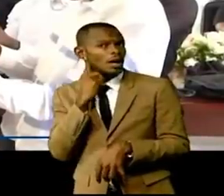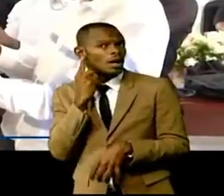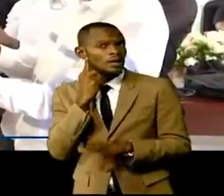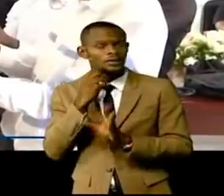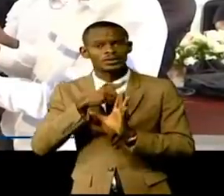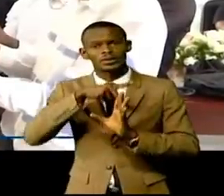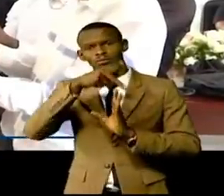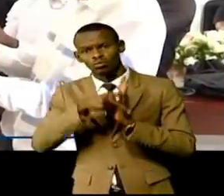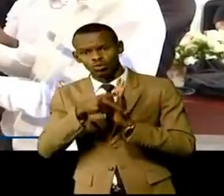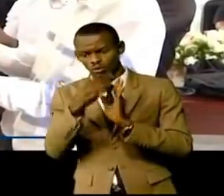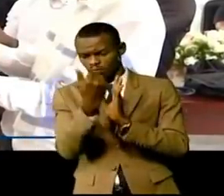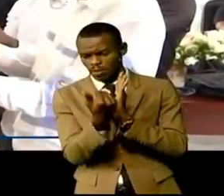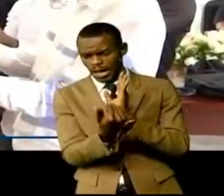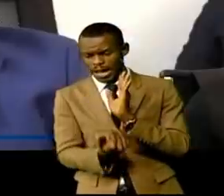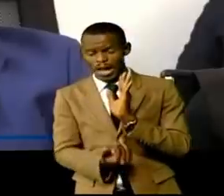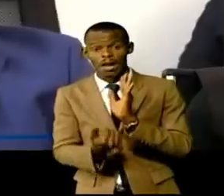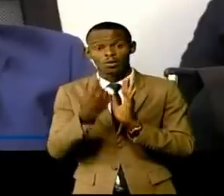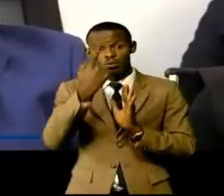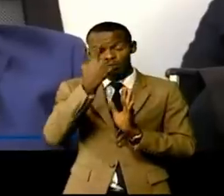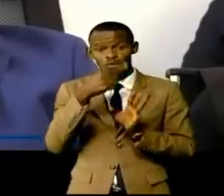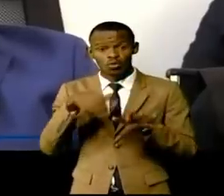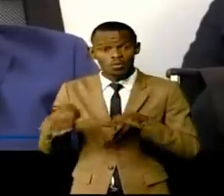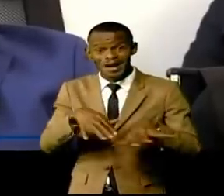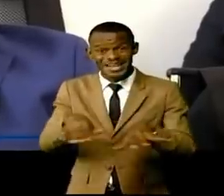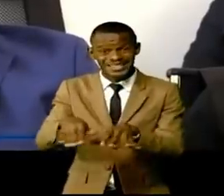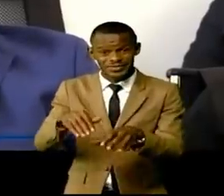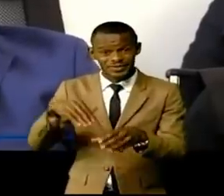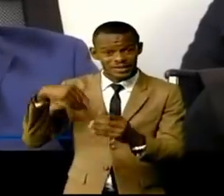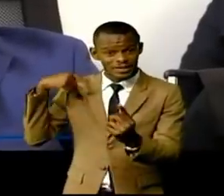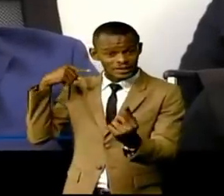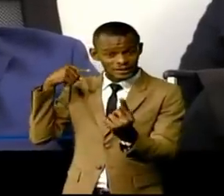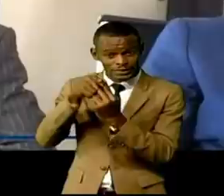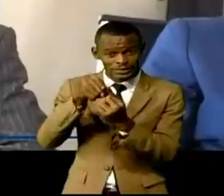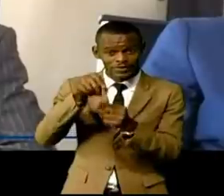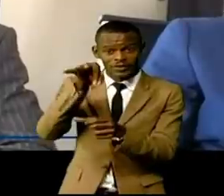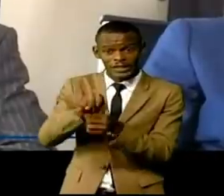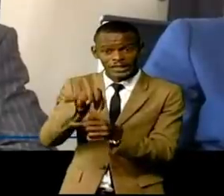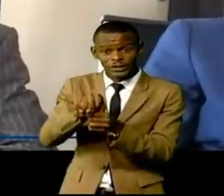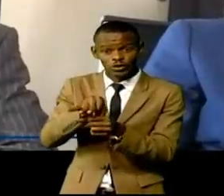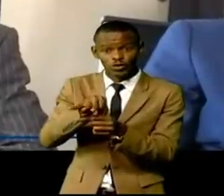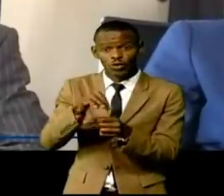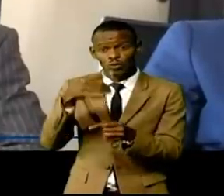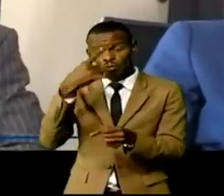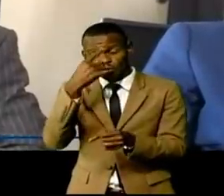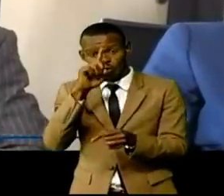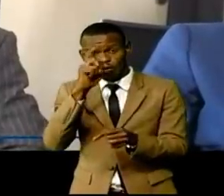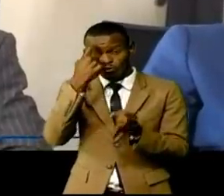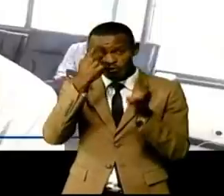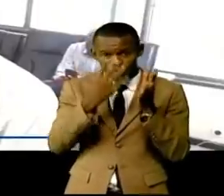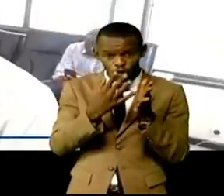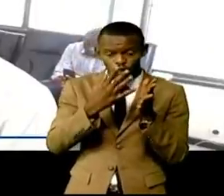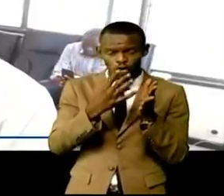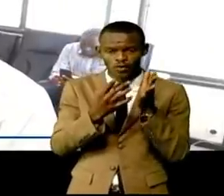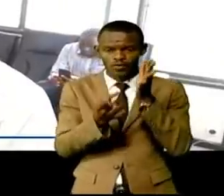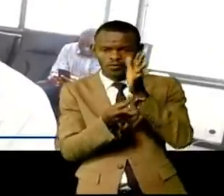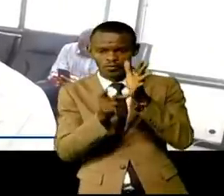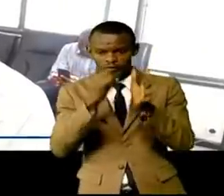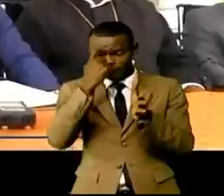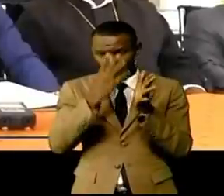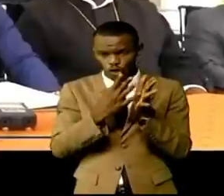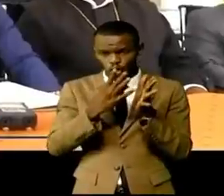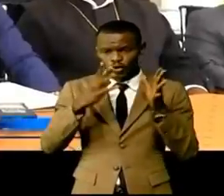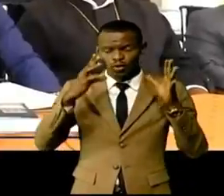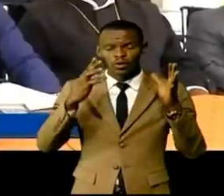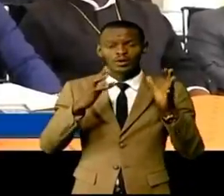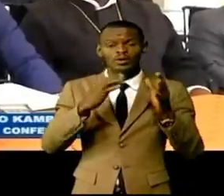processus électoral et du calendrier réaménagé des élections de gouverneurs et vice-gouverneurs de certaines provinces du pays pour nous la